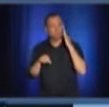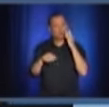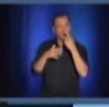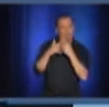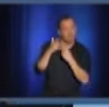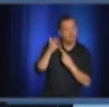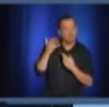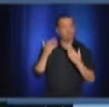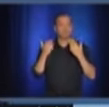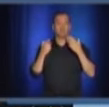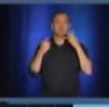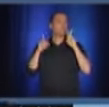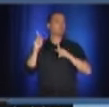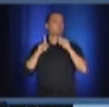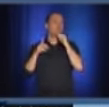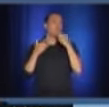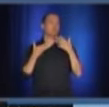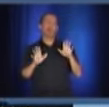race, par exemple,